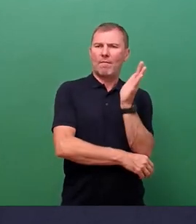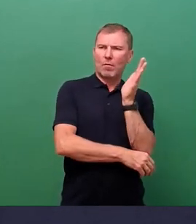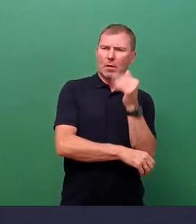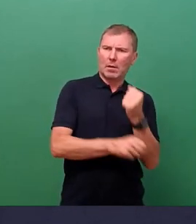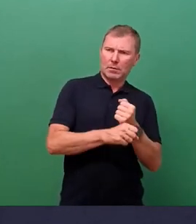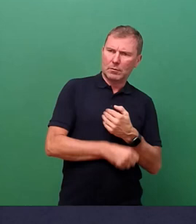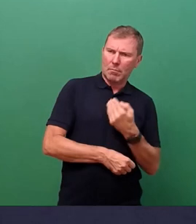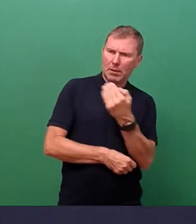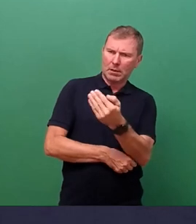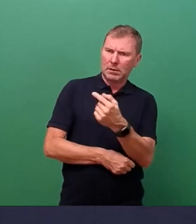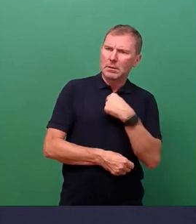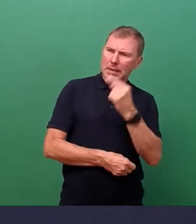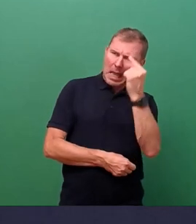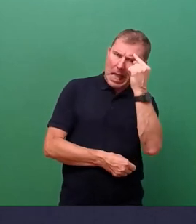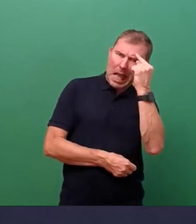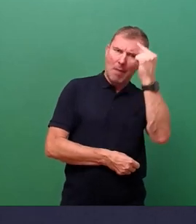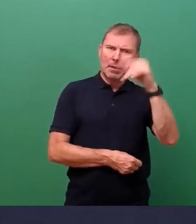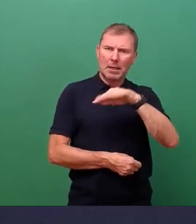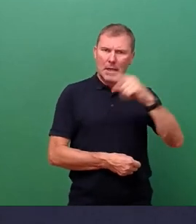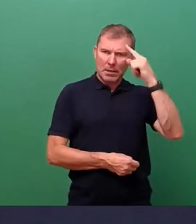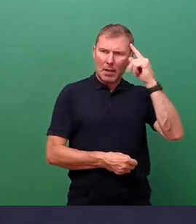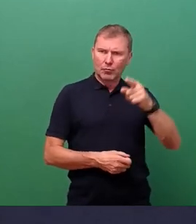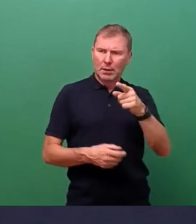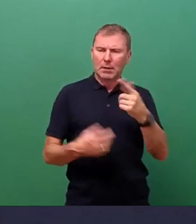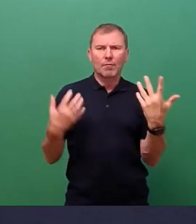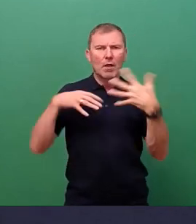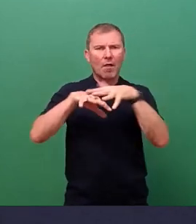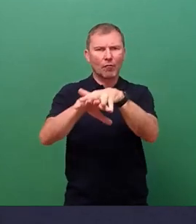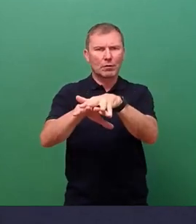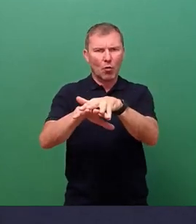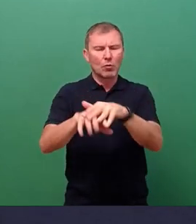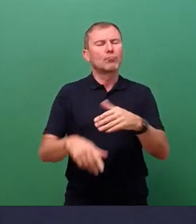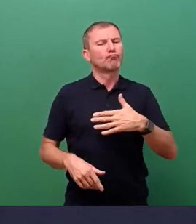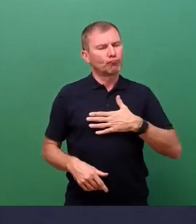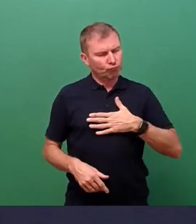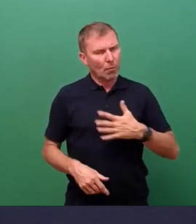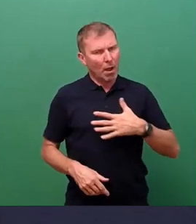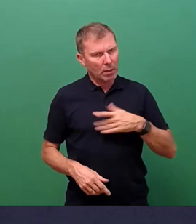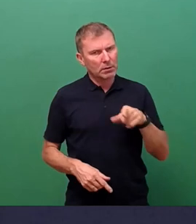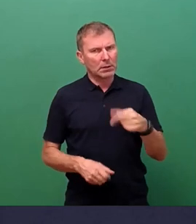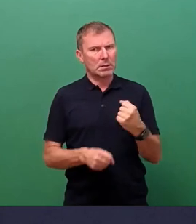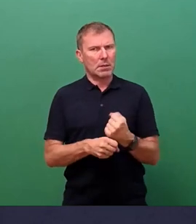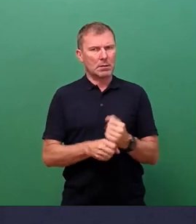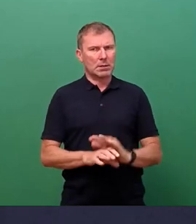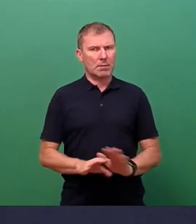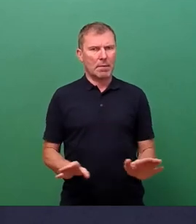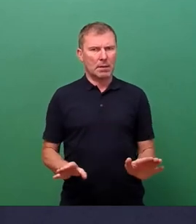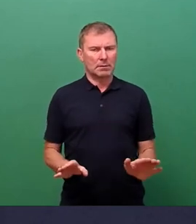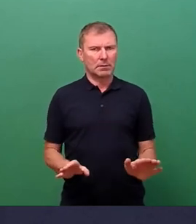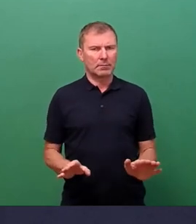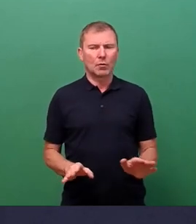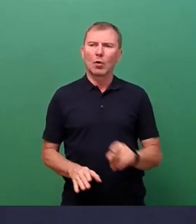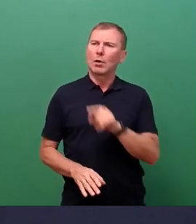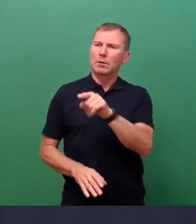Bedenken als Landeshauptstadt Dresden hinzuweisen. Das hat die Stadt mal getan. Sie haben auch